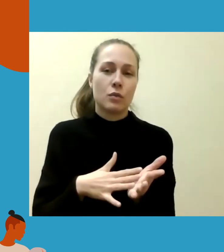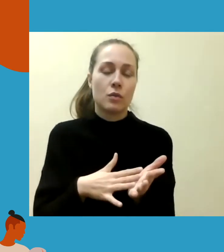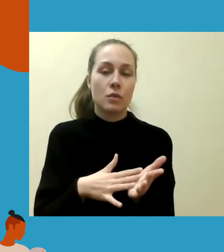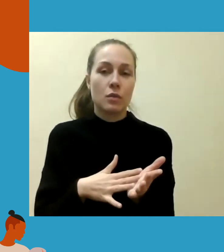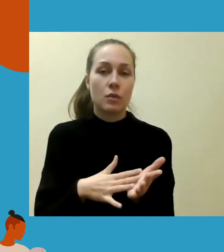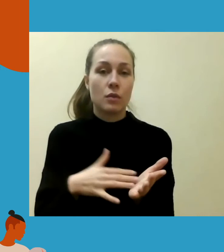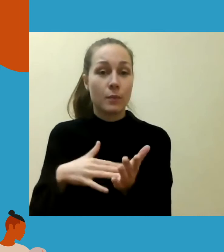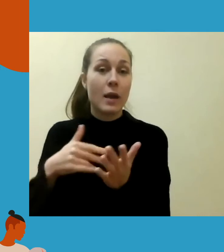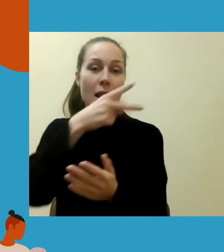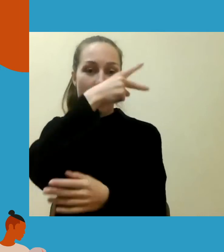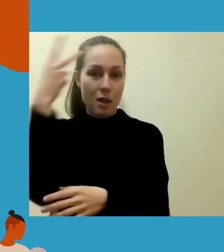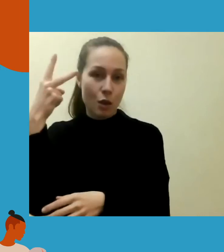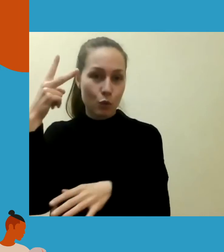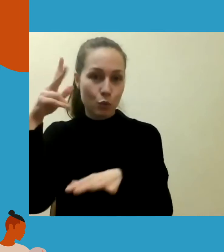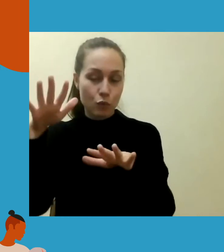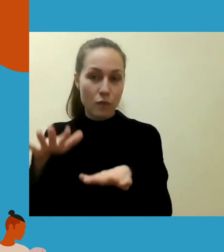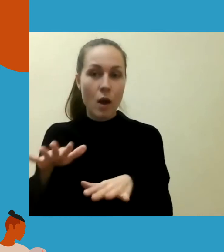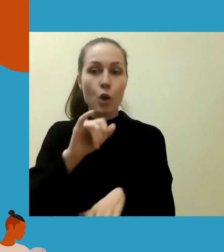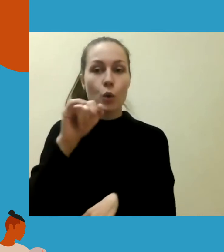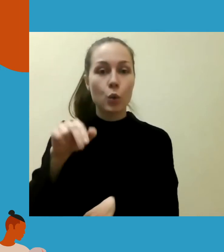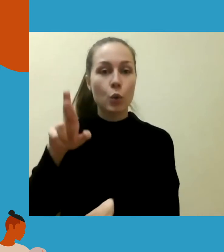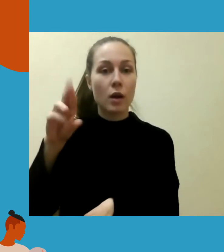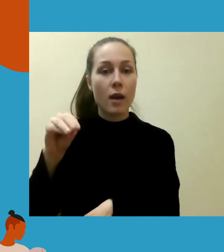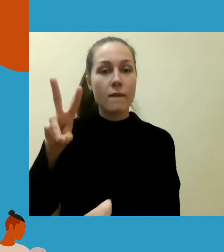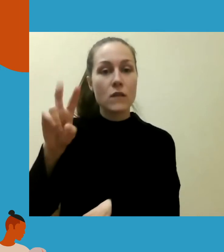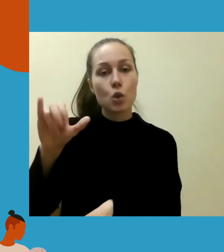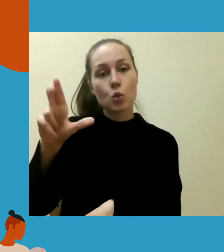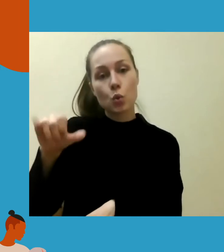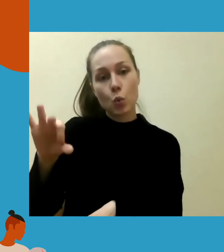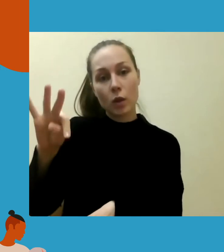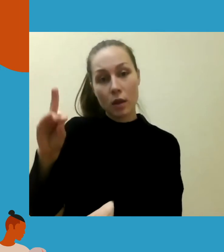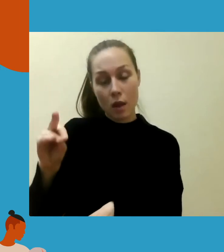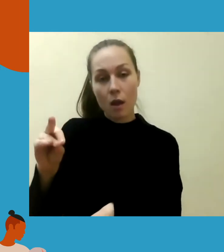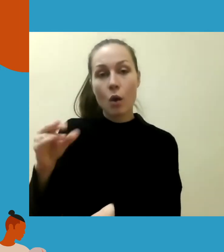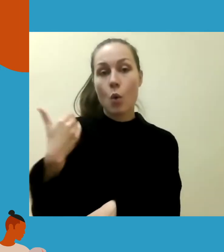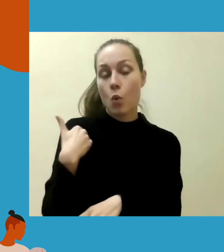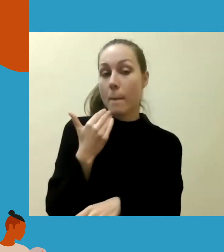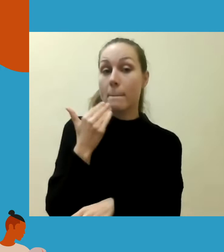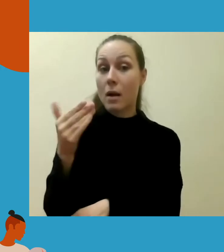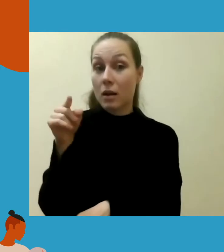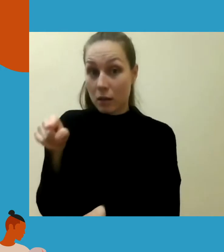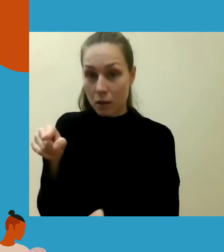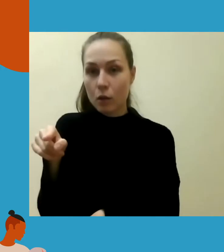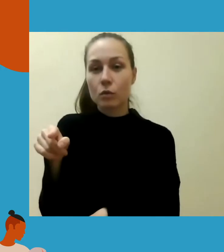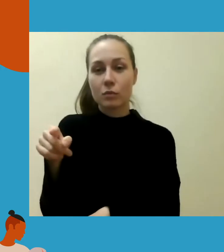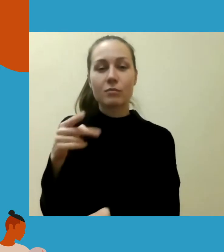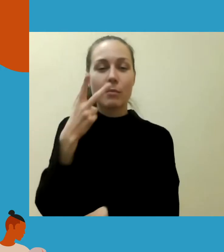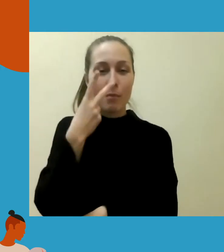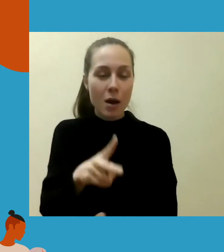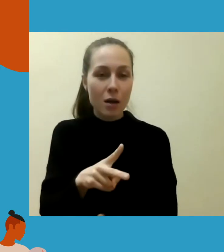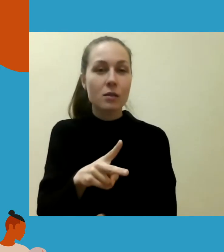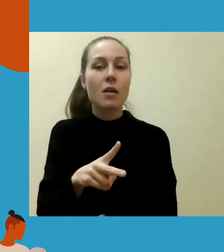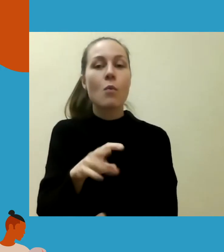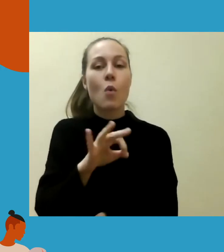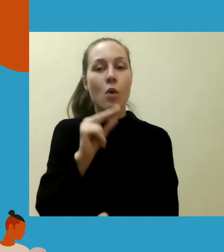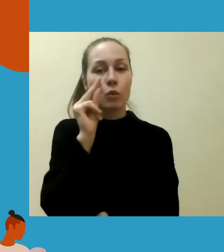Lietuvą ir galbūt, poniai Jūrė Vičiūte, jums klausimą turės iš tiesų, kaip pamatėme, šiaip žinome, kas nevykantos